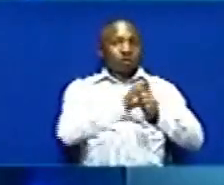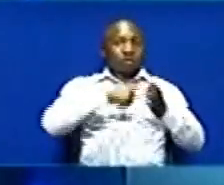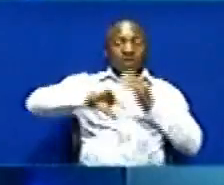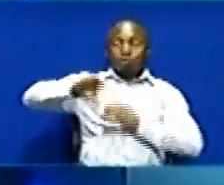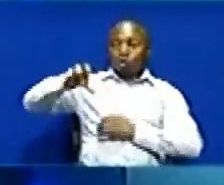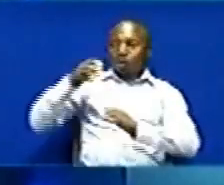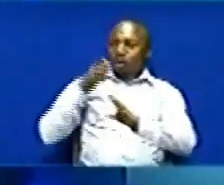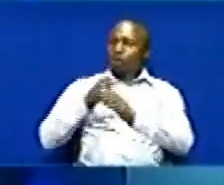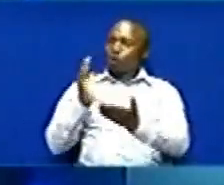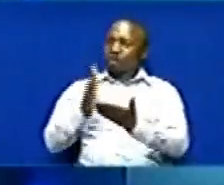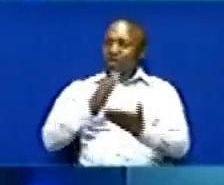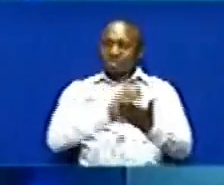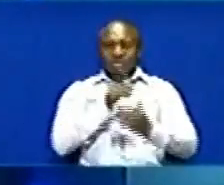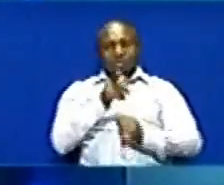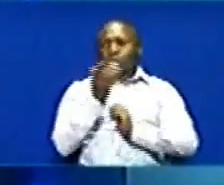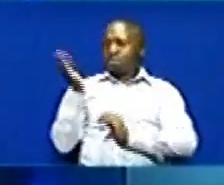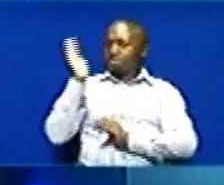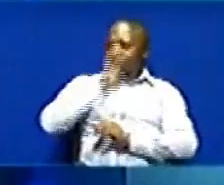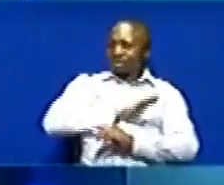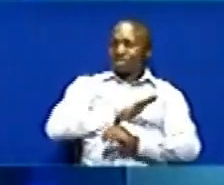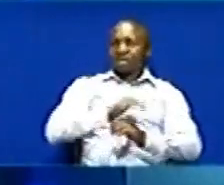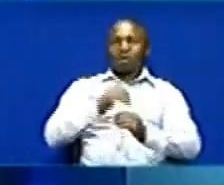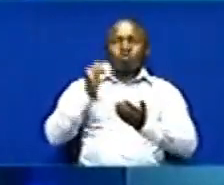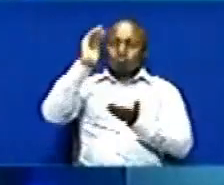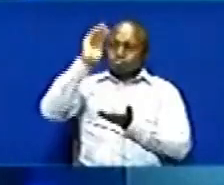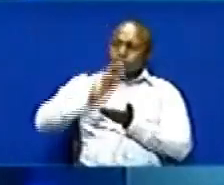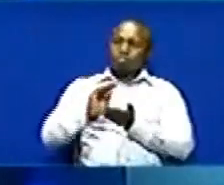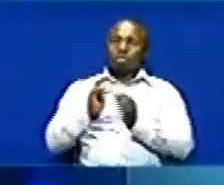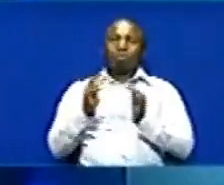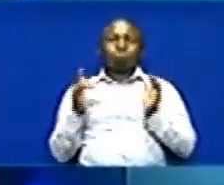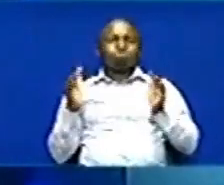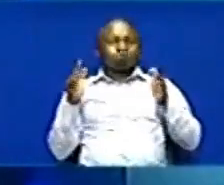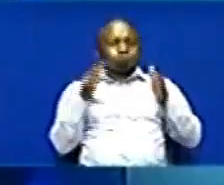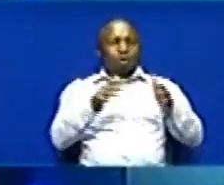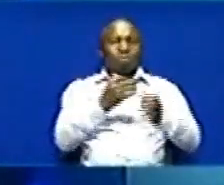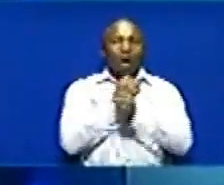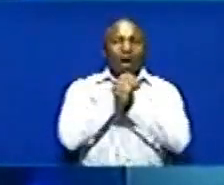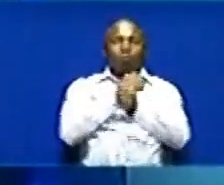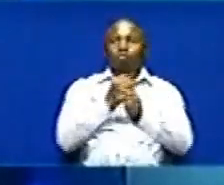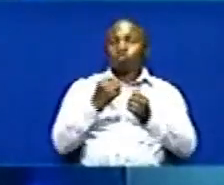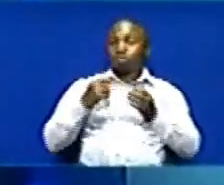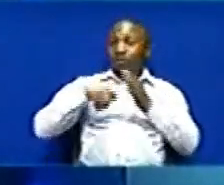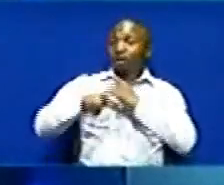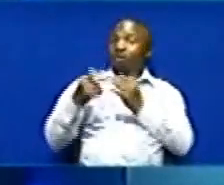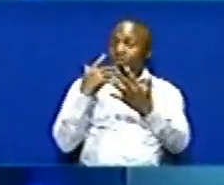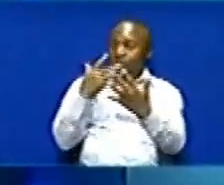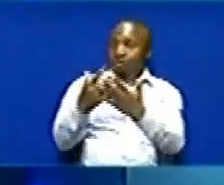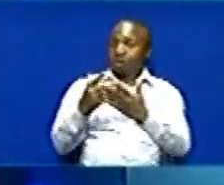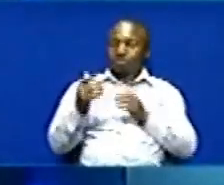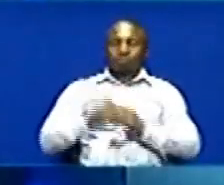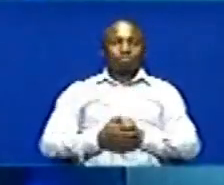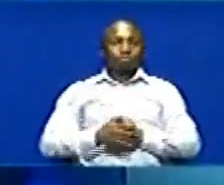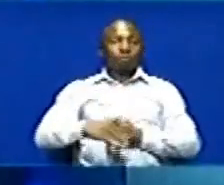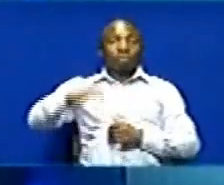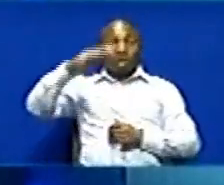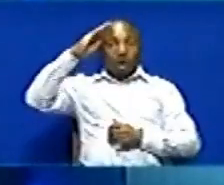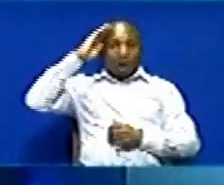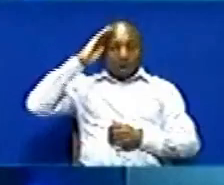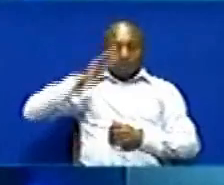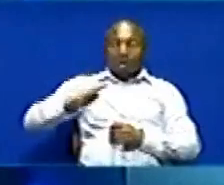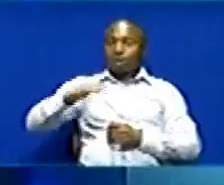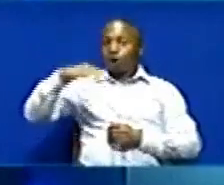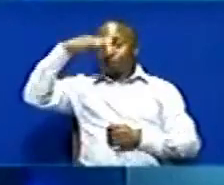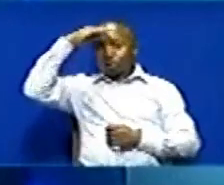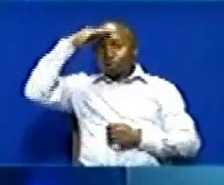kabili watuhumiwa hao Zimalizike na kuondua msungamanu Wa mahabusu magidezani Kamanda huyo polisi ya metuwa Wambihilo